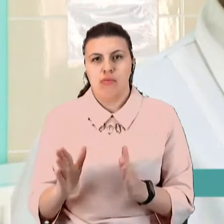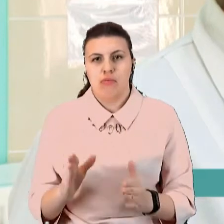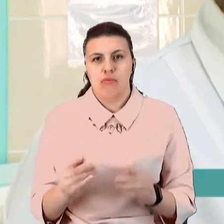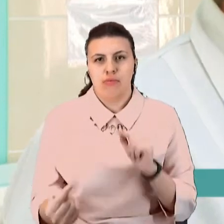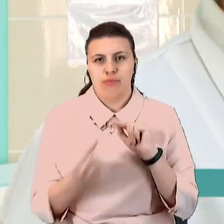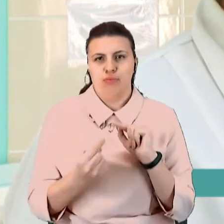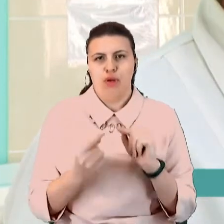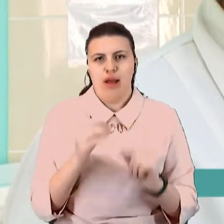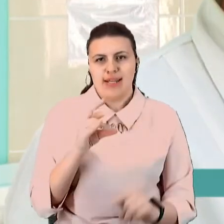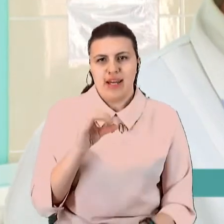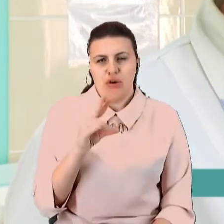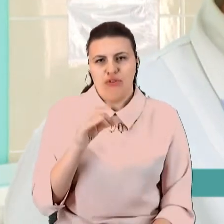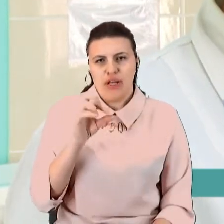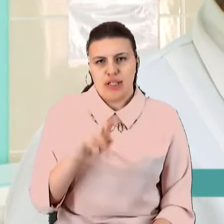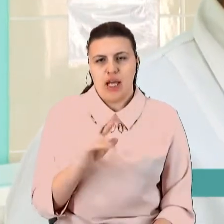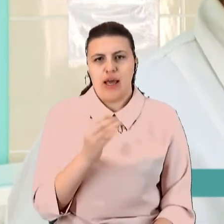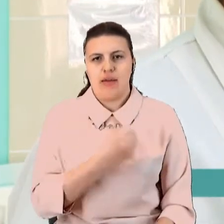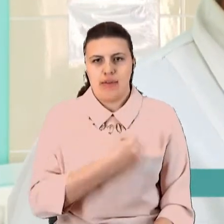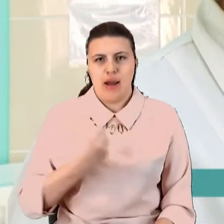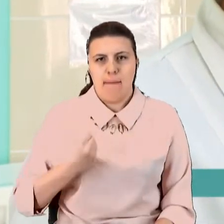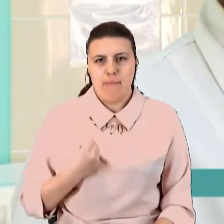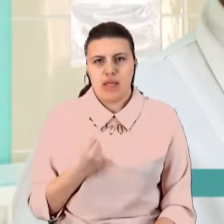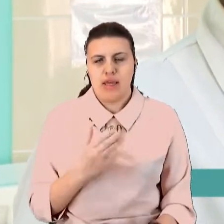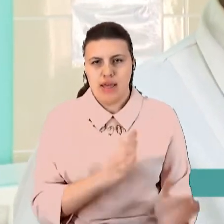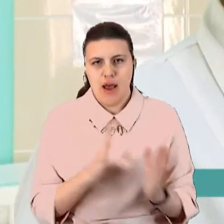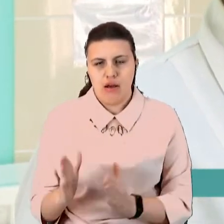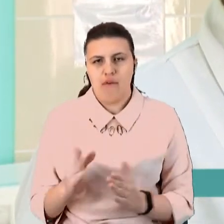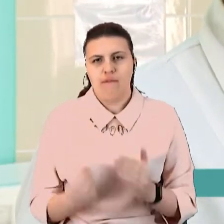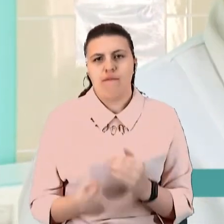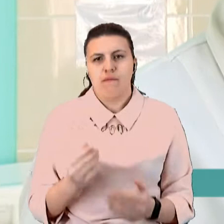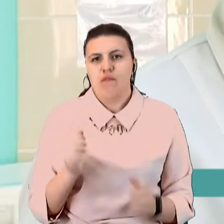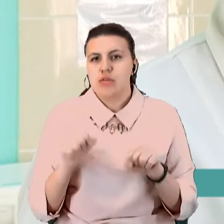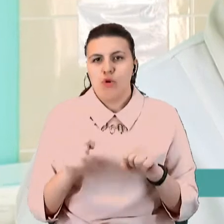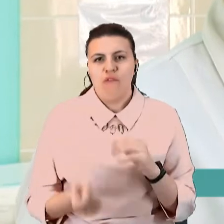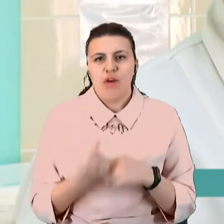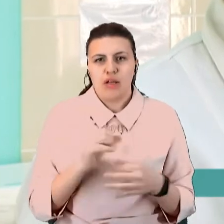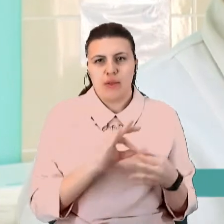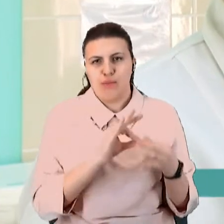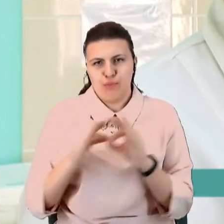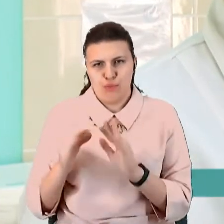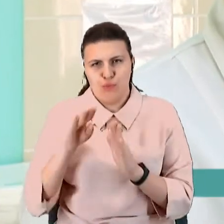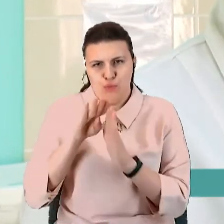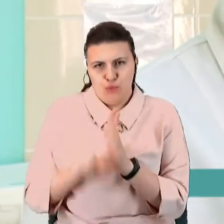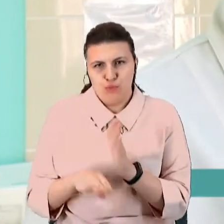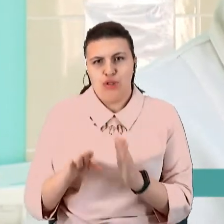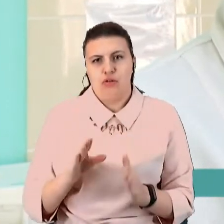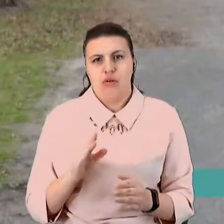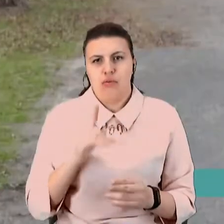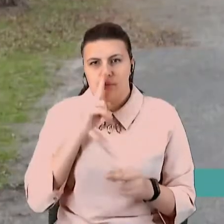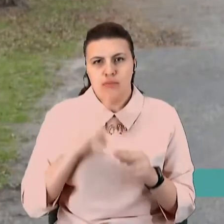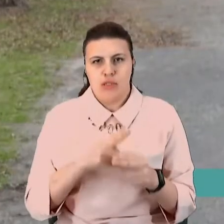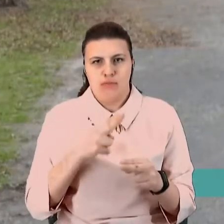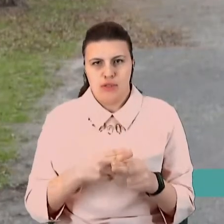терапію, то вероятність визначення у нього апартуністичних інфекцій дуже низька.